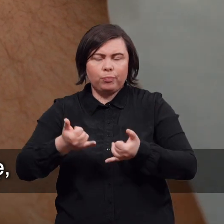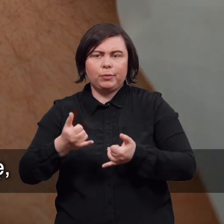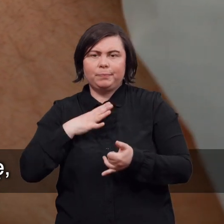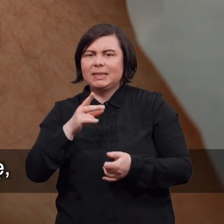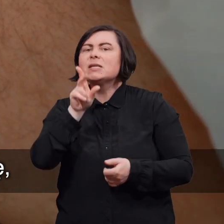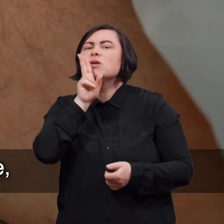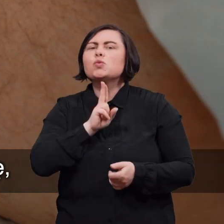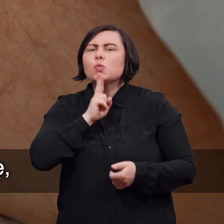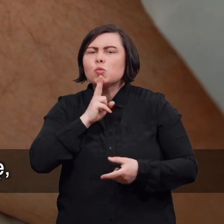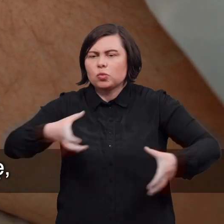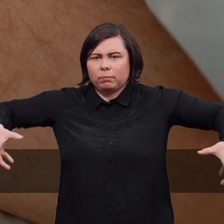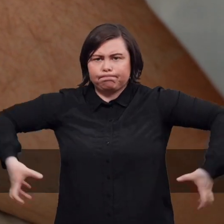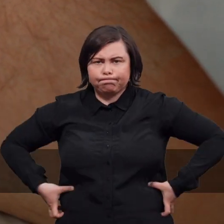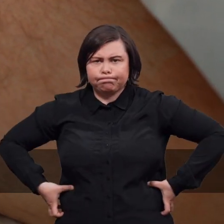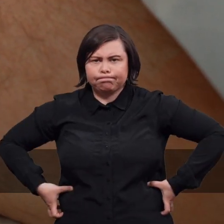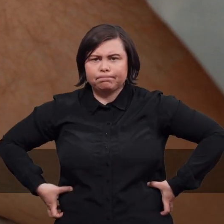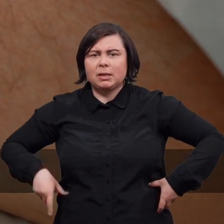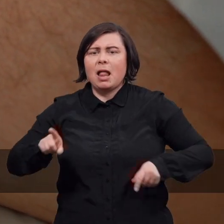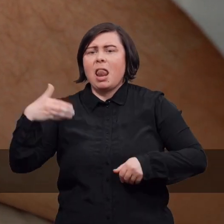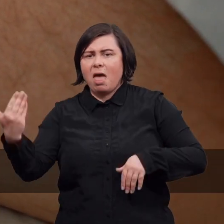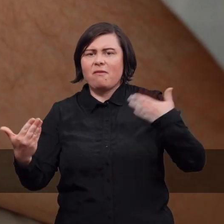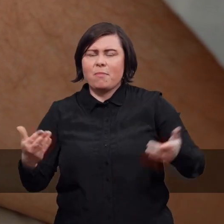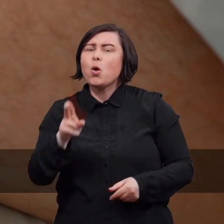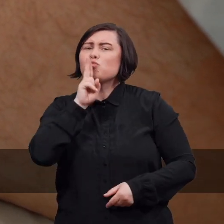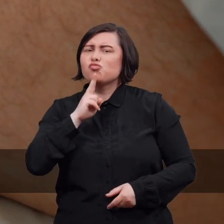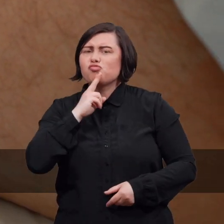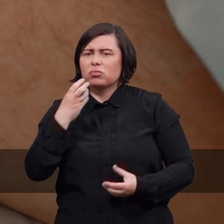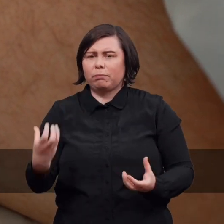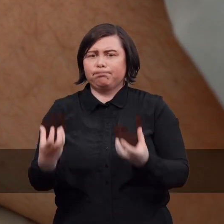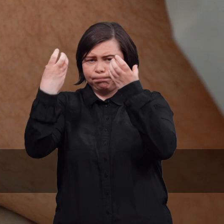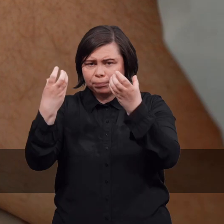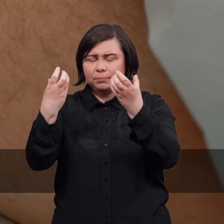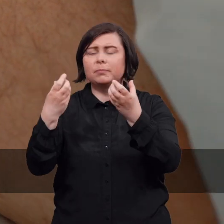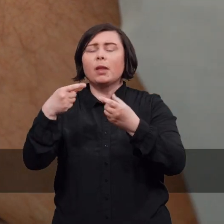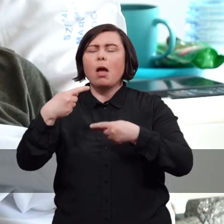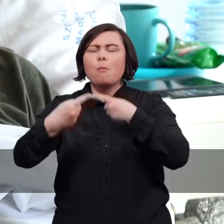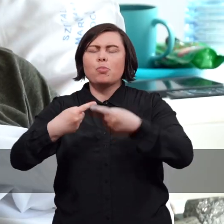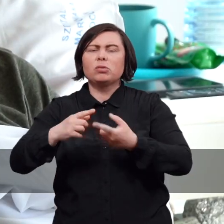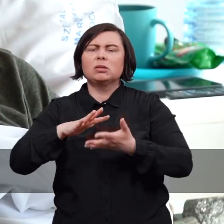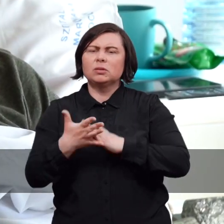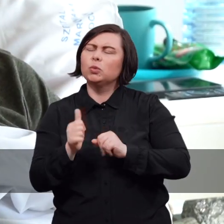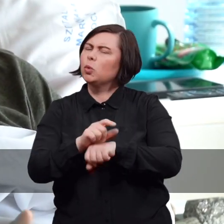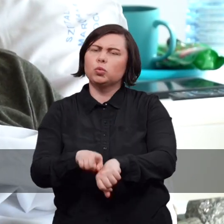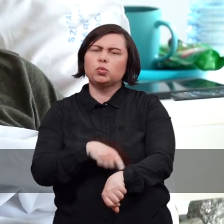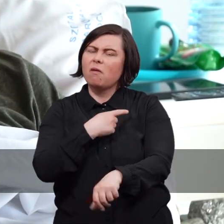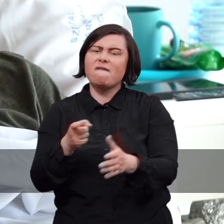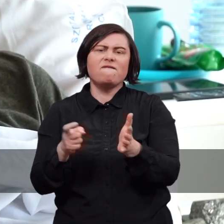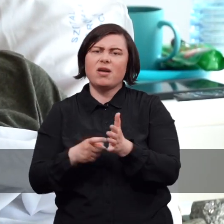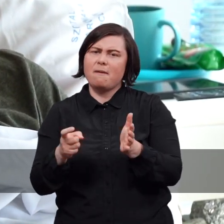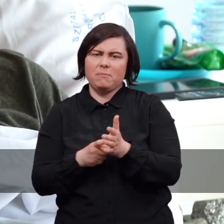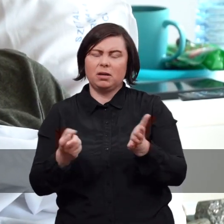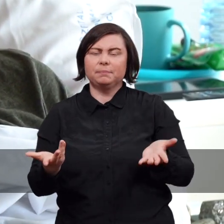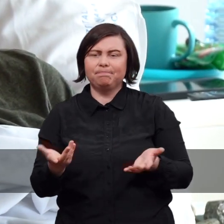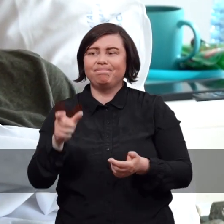podczas których wszczepiono mu endoprotezę, zarówno w lewej, jak i prawej nodze. Proces rehabilitacji w tym przypadku jest długi i